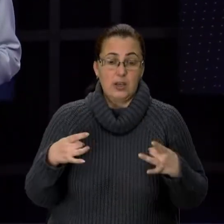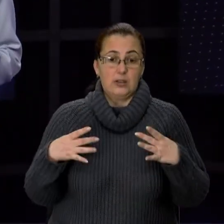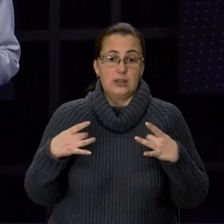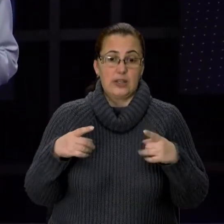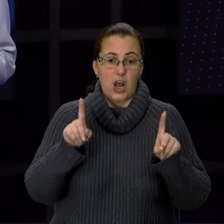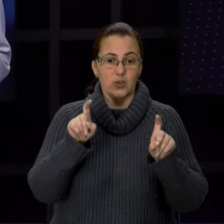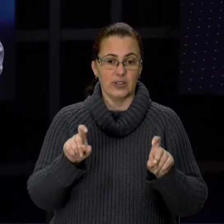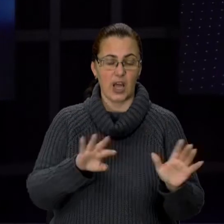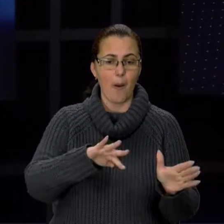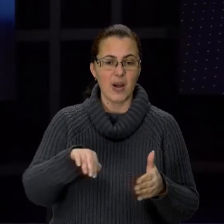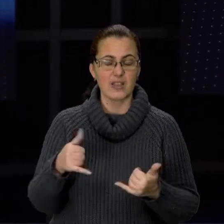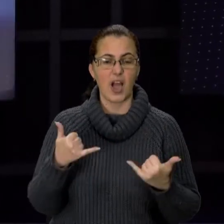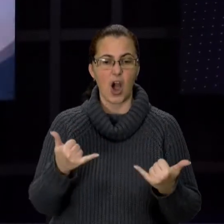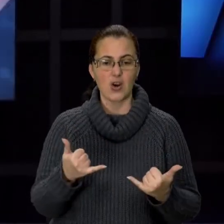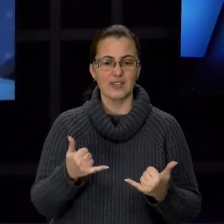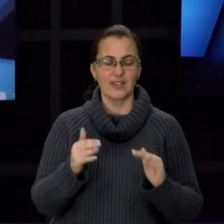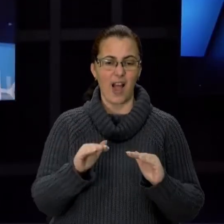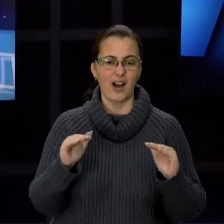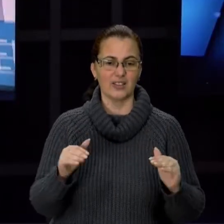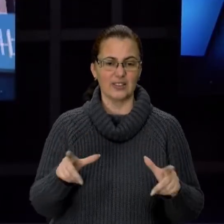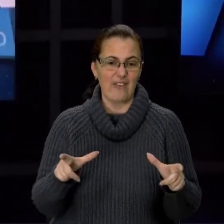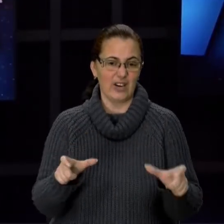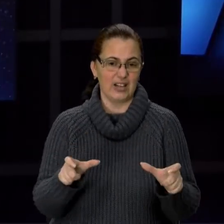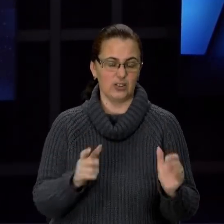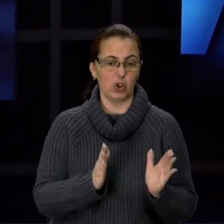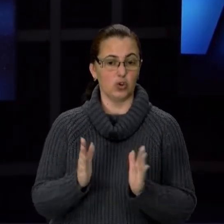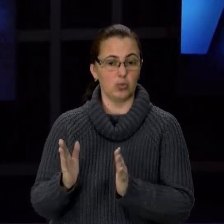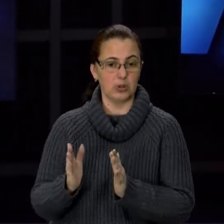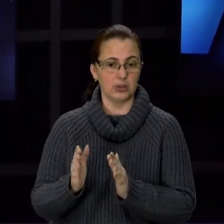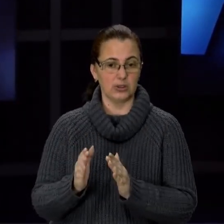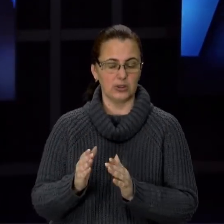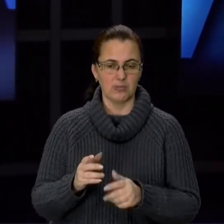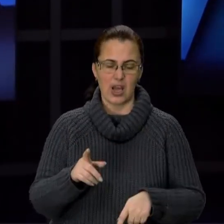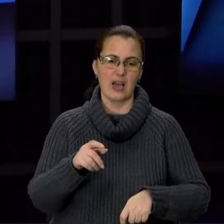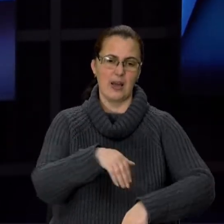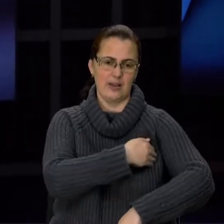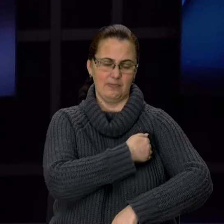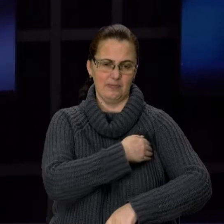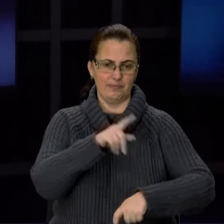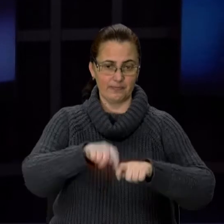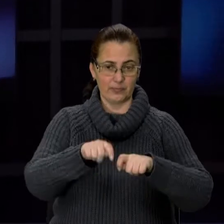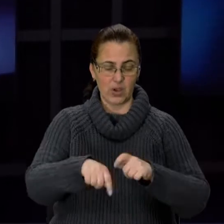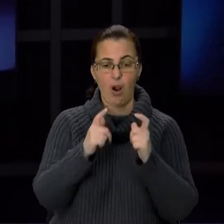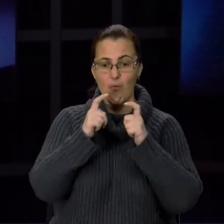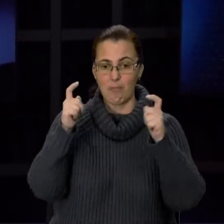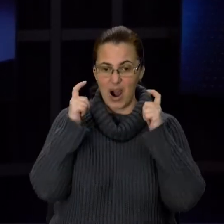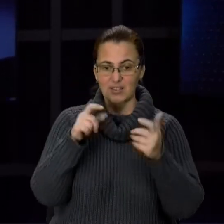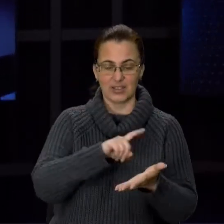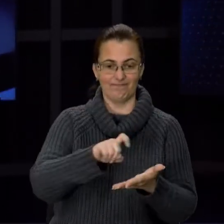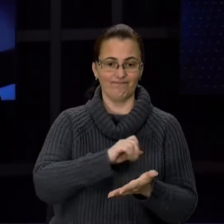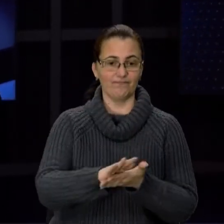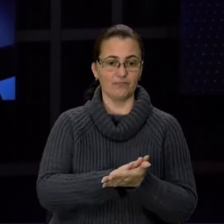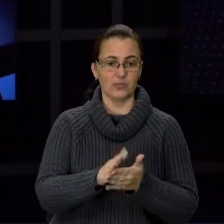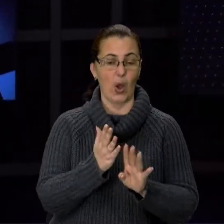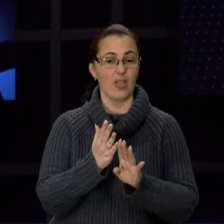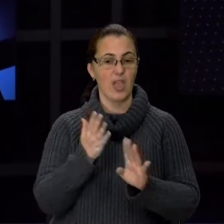минають для школярів у карантинному ритмі. Із температурним скринінгом, у масках та з антисептиками. На